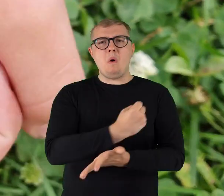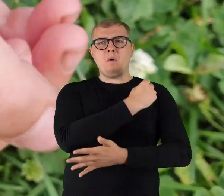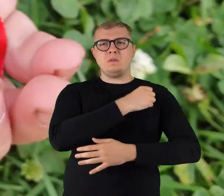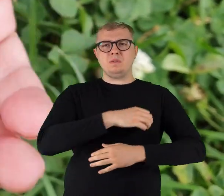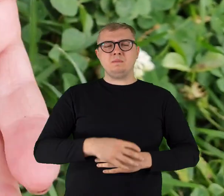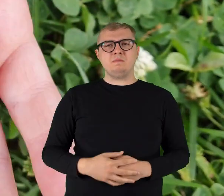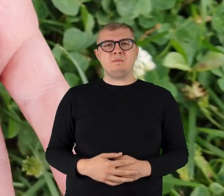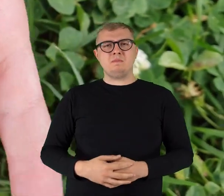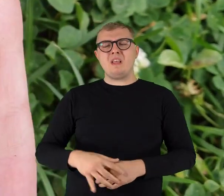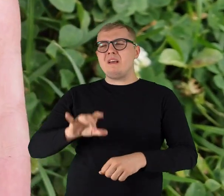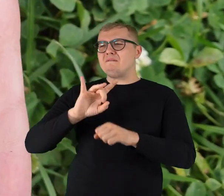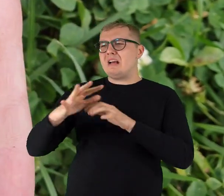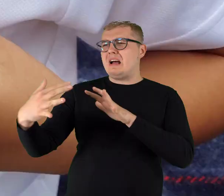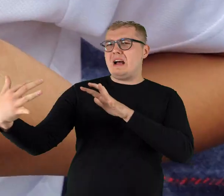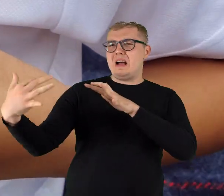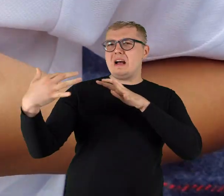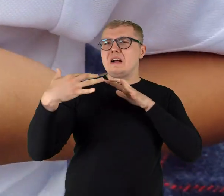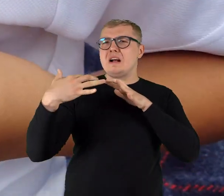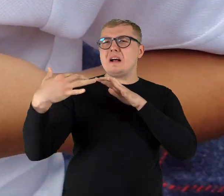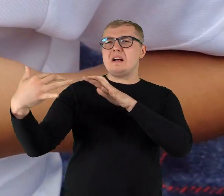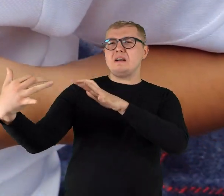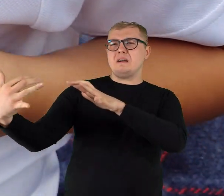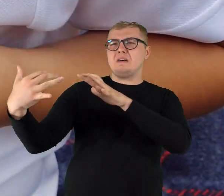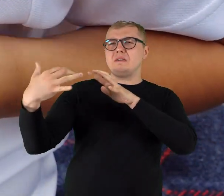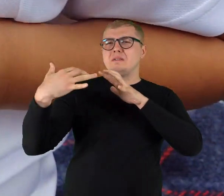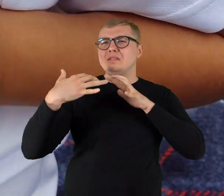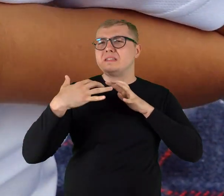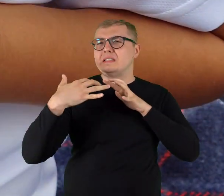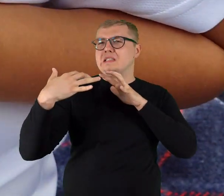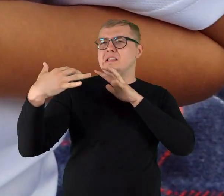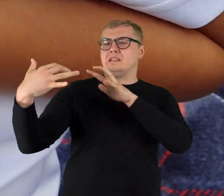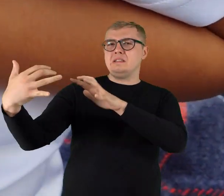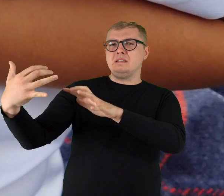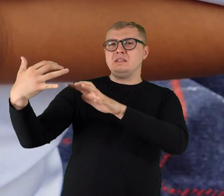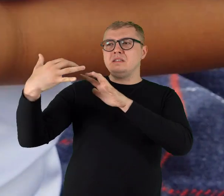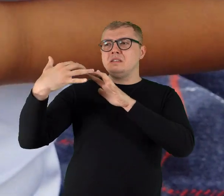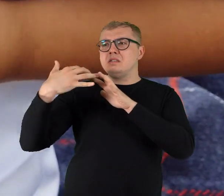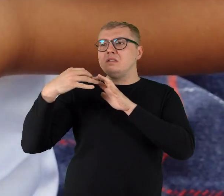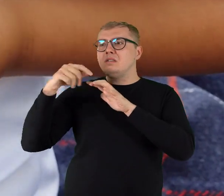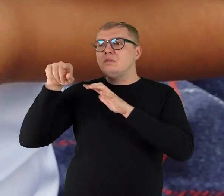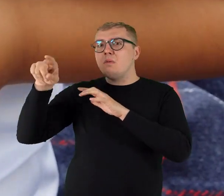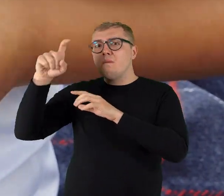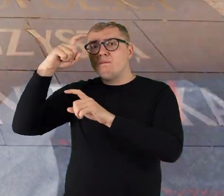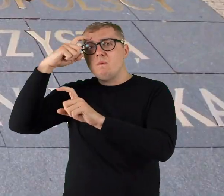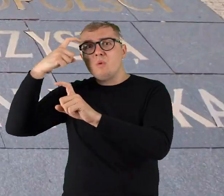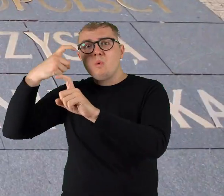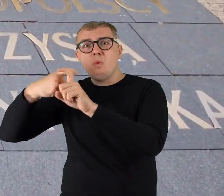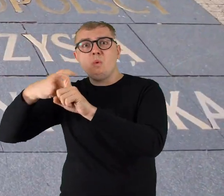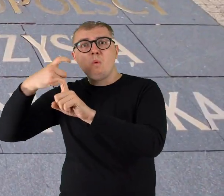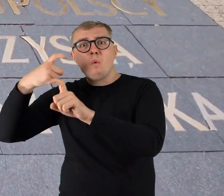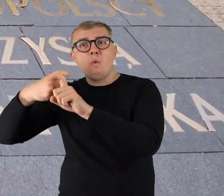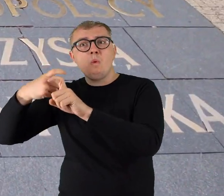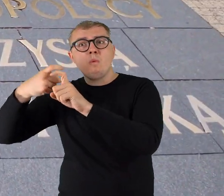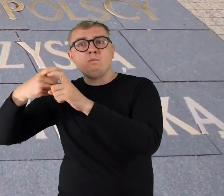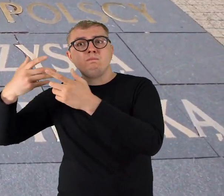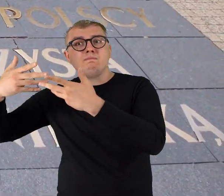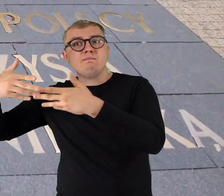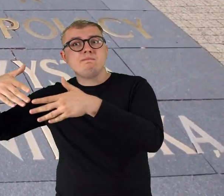Krwawe bu się toczy Już wróg się